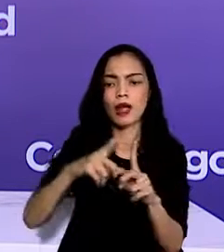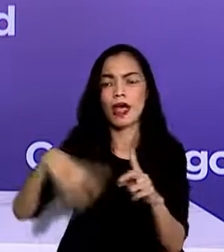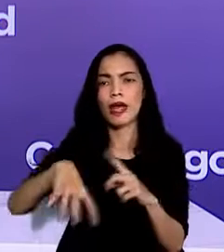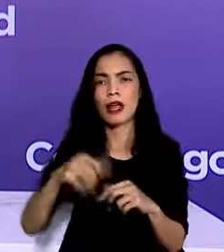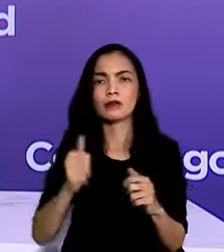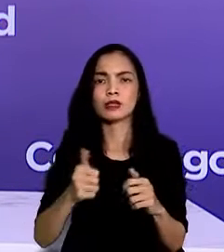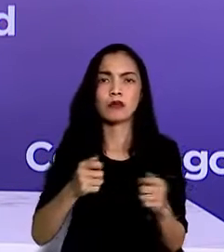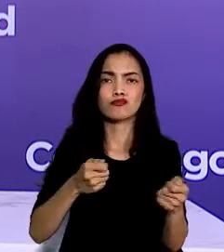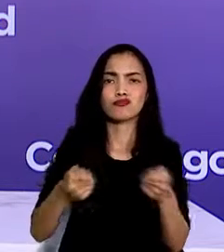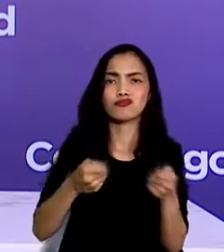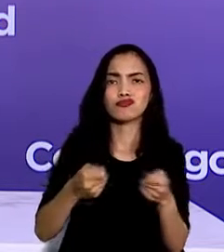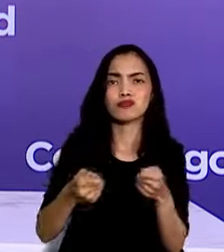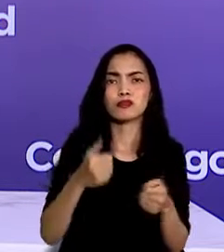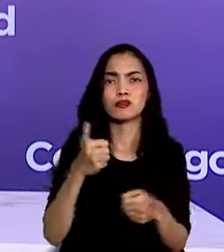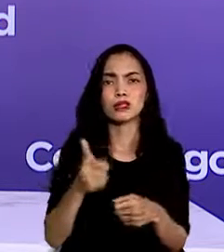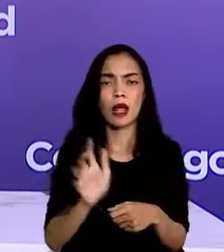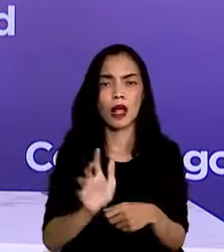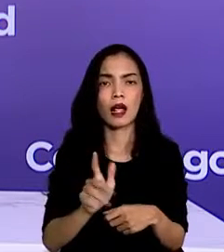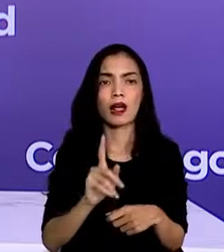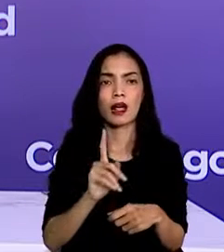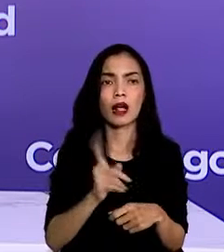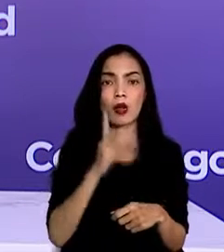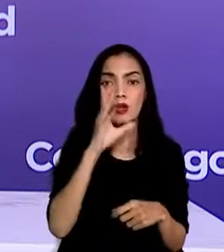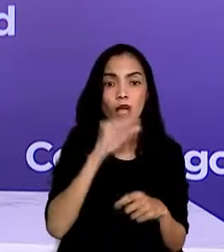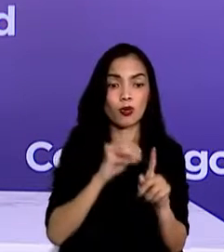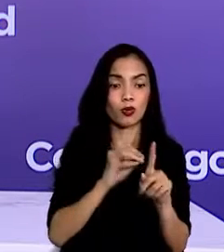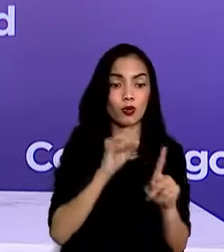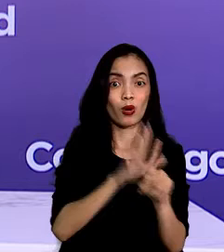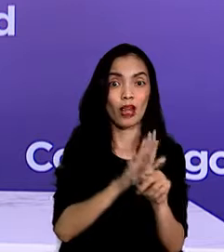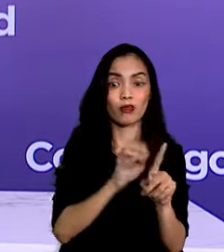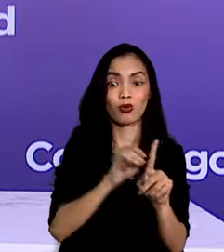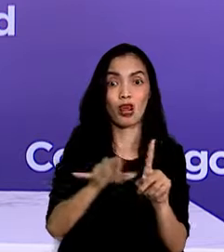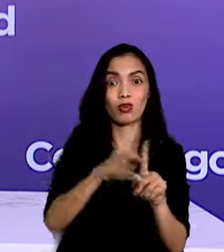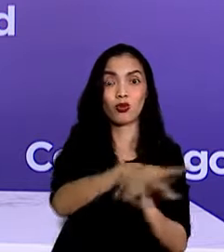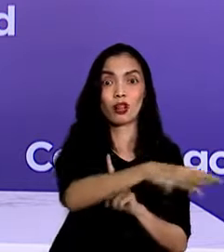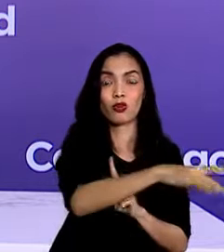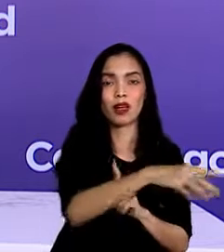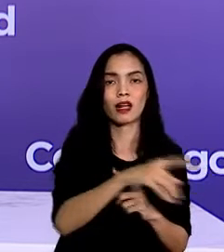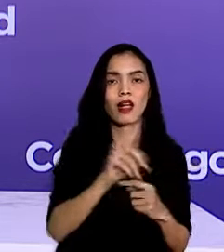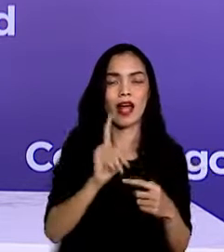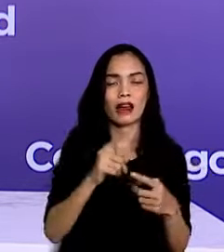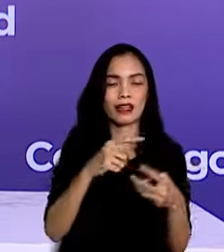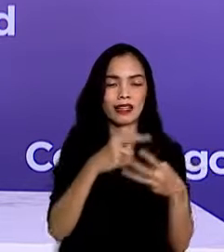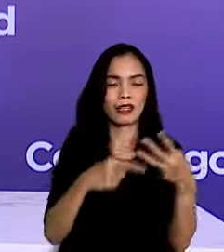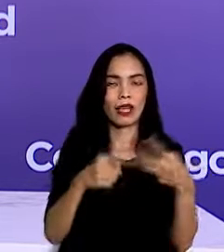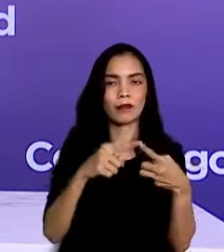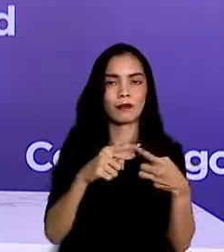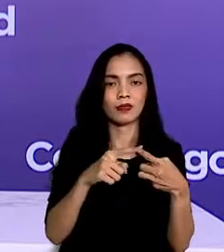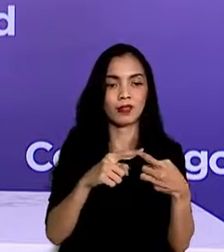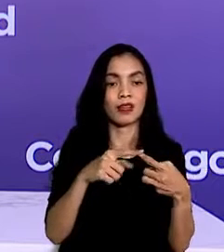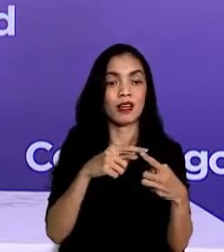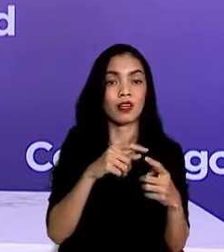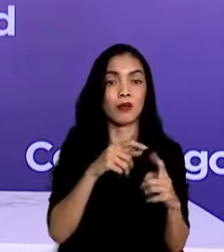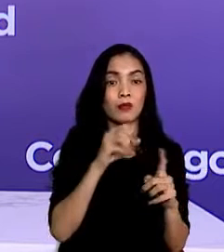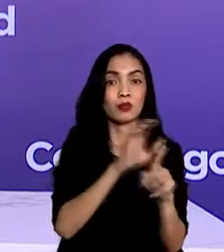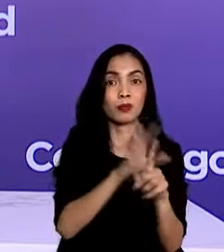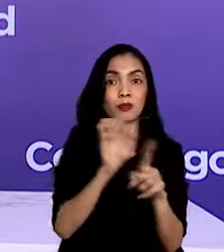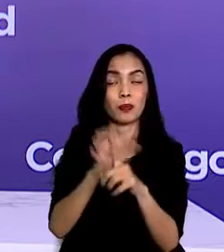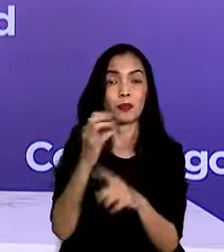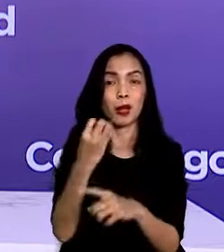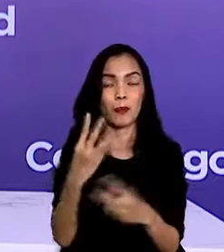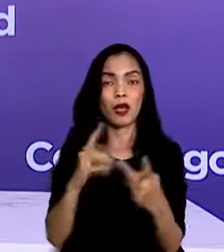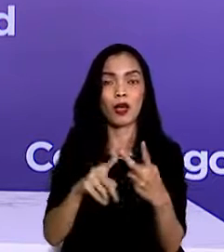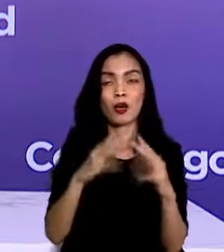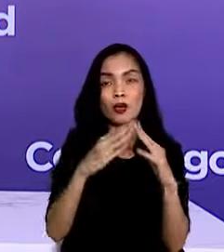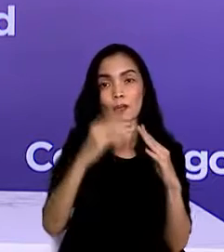menentukan indikator laju penularan maka tiga aspek yang dipertimbangkan yaitu jumlah kasus konfirmasi, perawatan